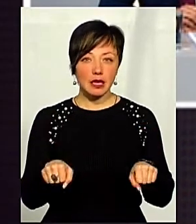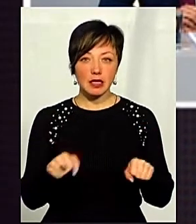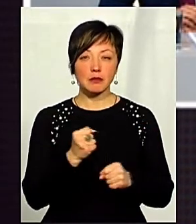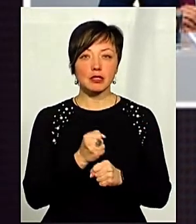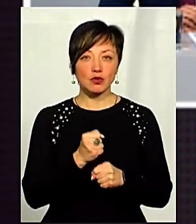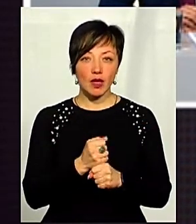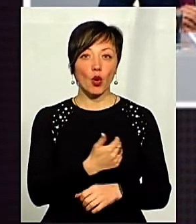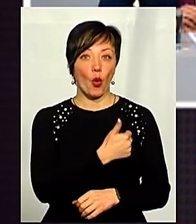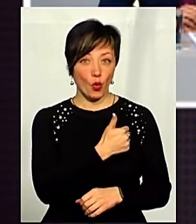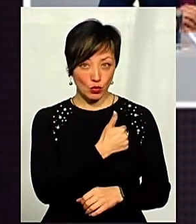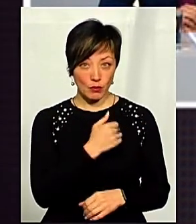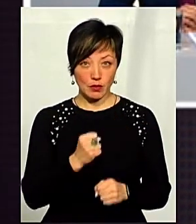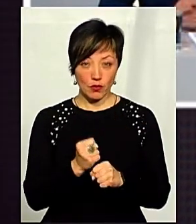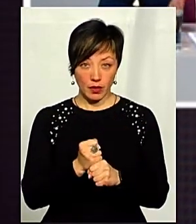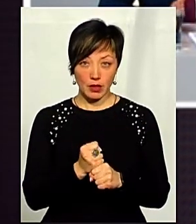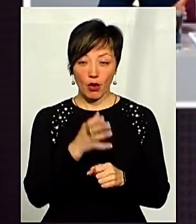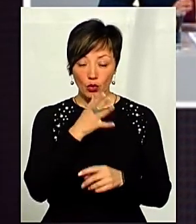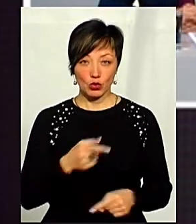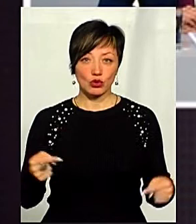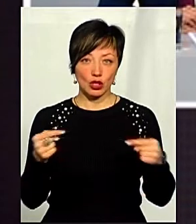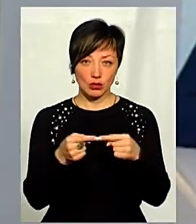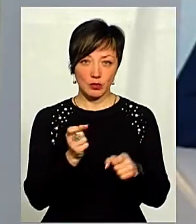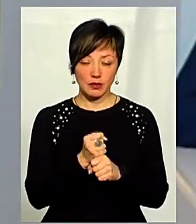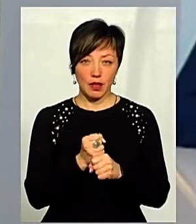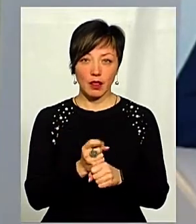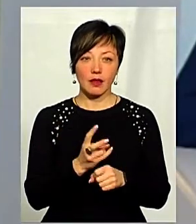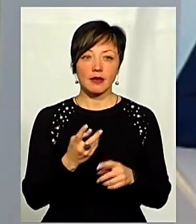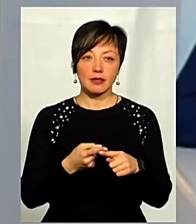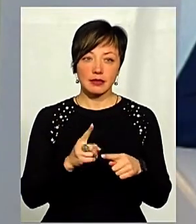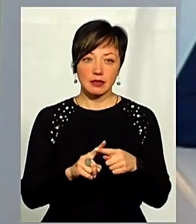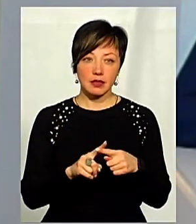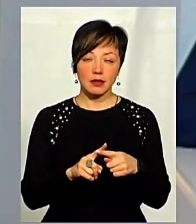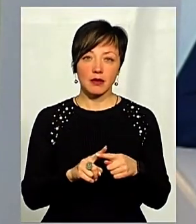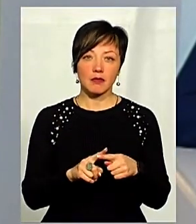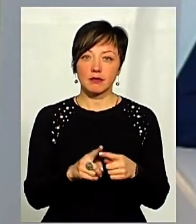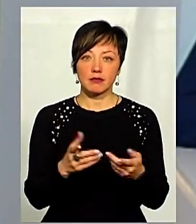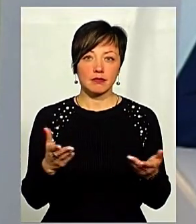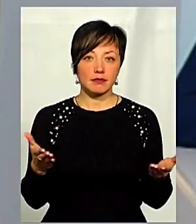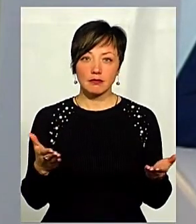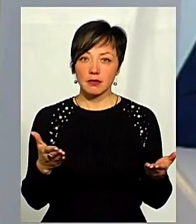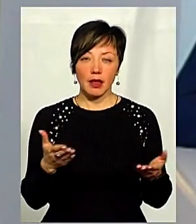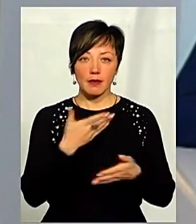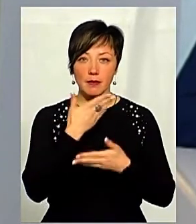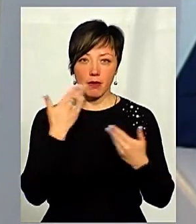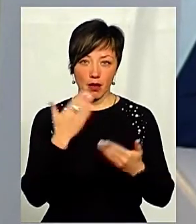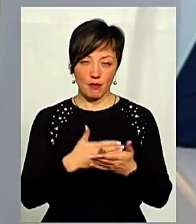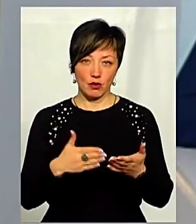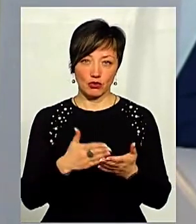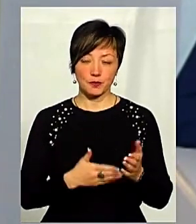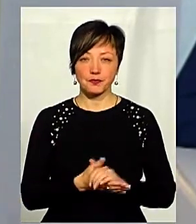працювати і хочуть одночасно працювати в державному секторі, їх майже немає.